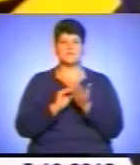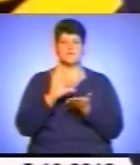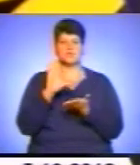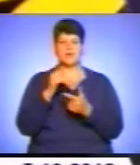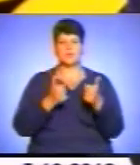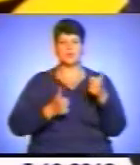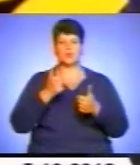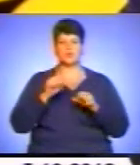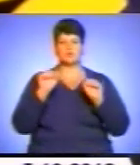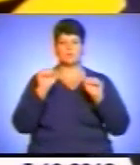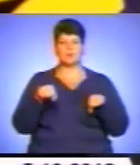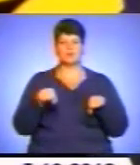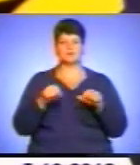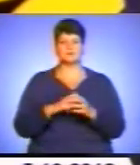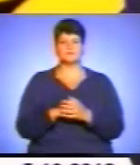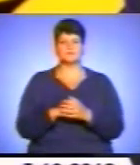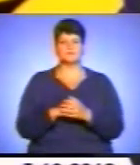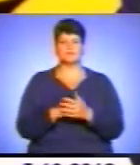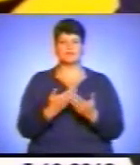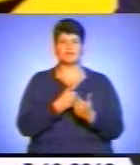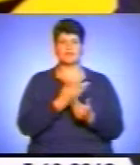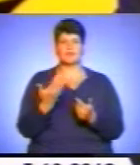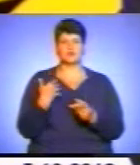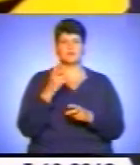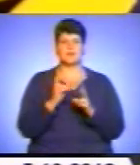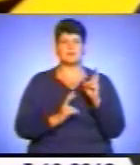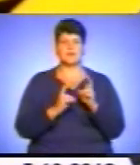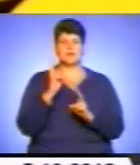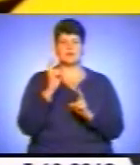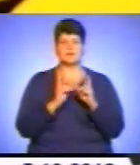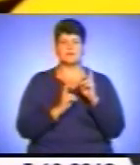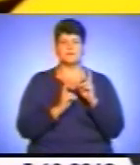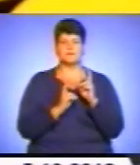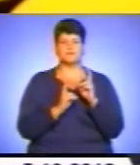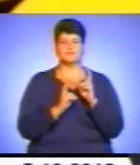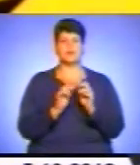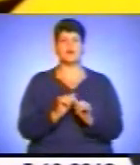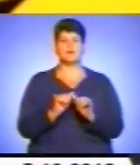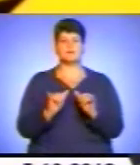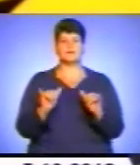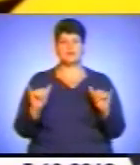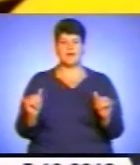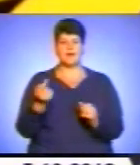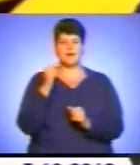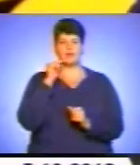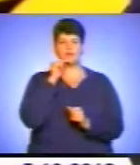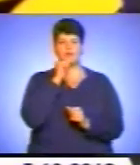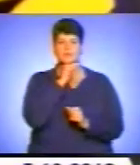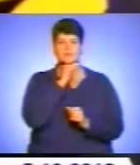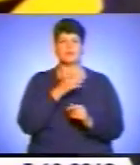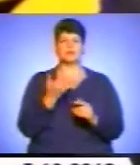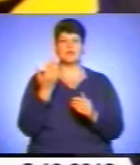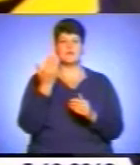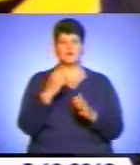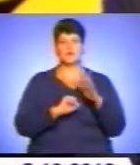конкурентноспособності наших підприємств, розвиття економіки і на його